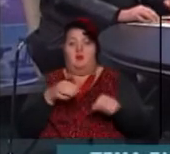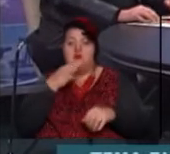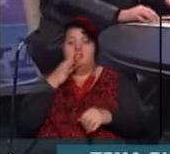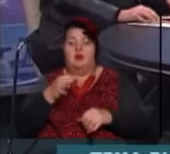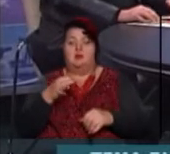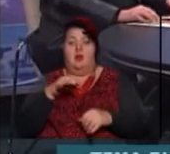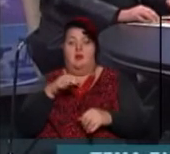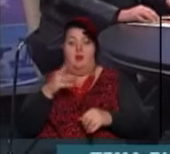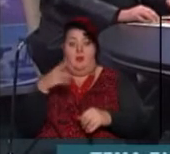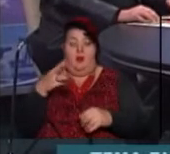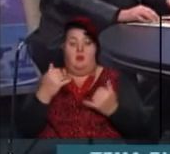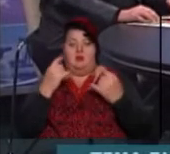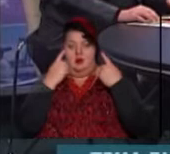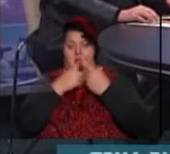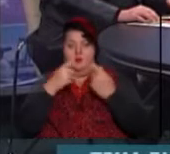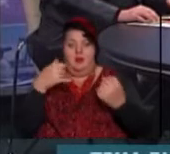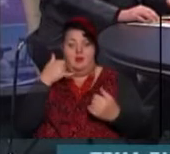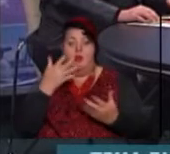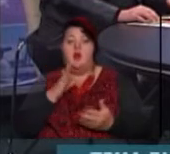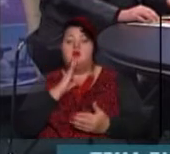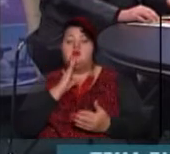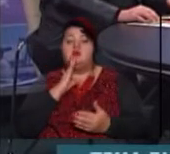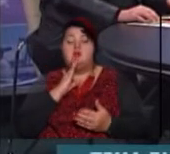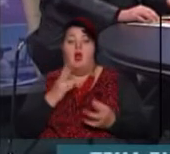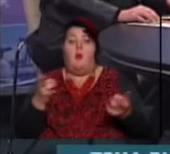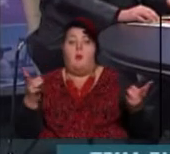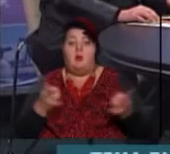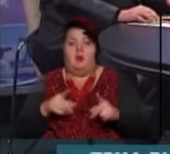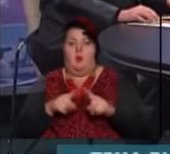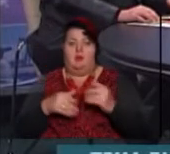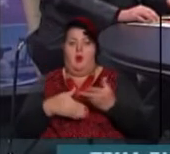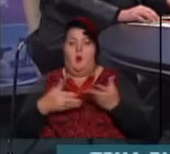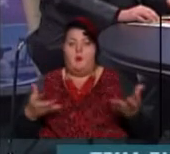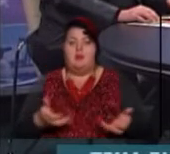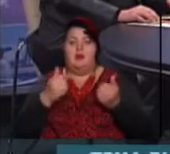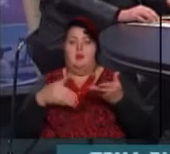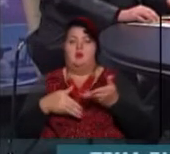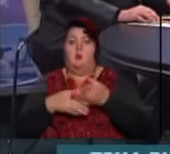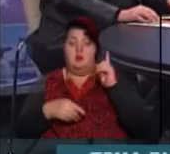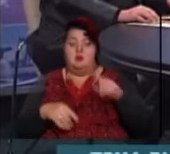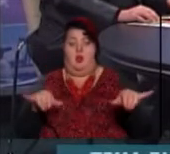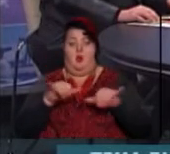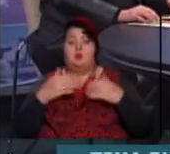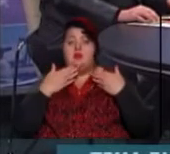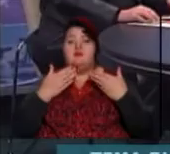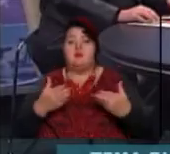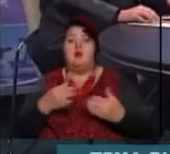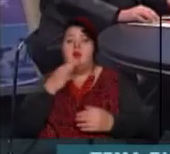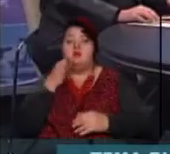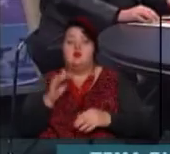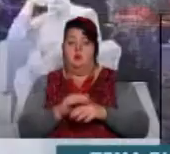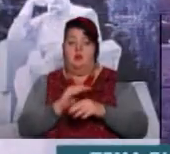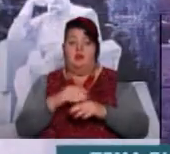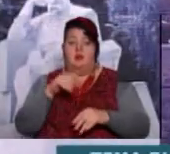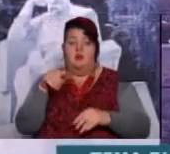телефону? От якщо яка жінка зараз дивиться, яка потребує такої підтримки, допомоги, щоб вона знала, куди звернутися. Скажіть, будь ласка, номер